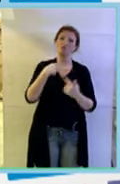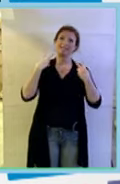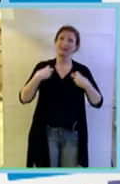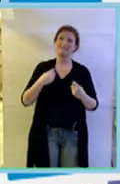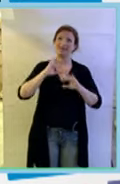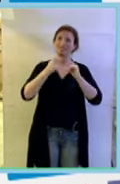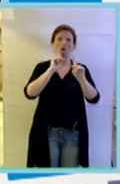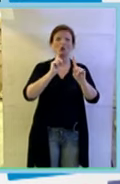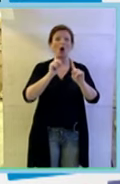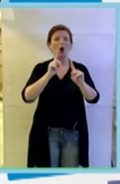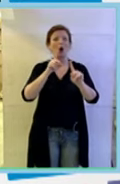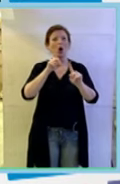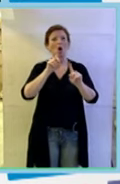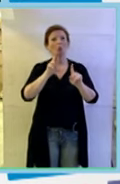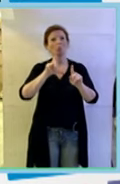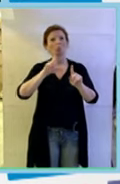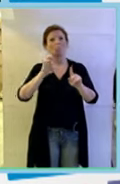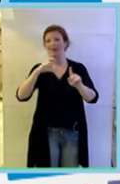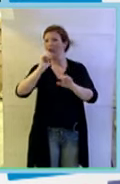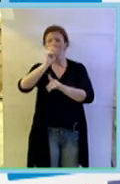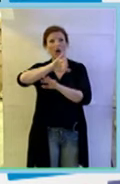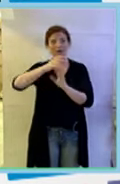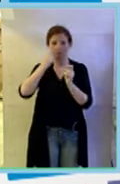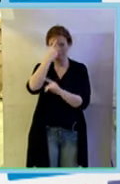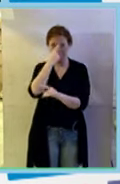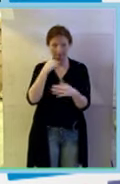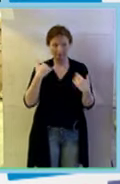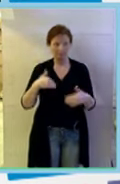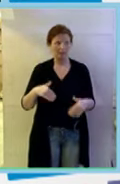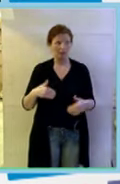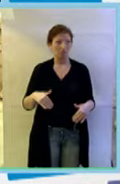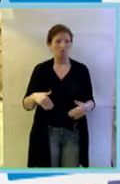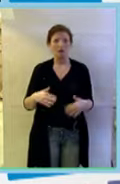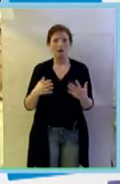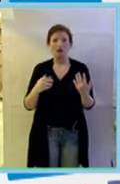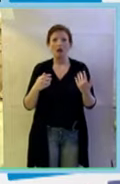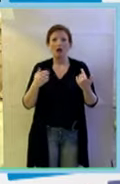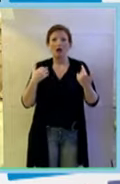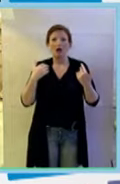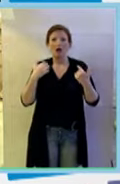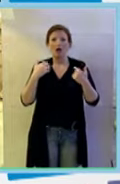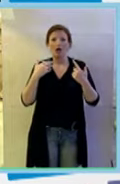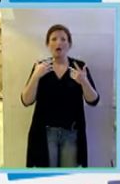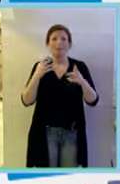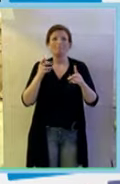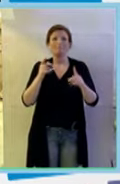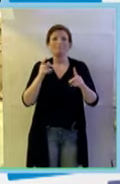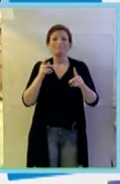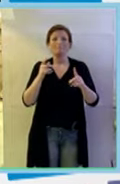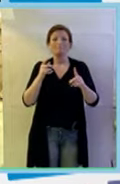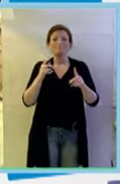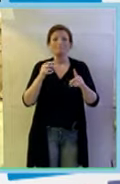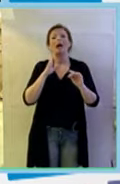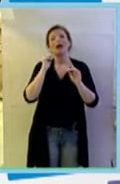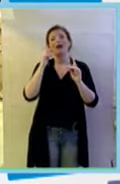quello di Dulbecco adesso sto facendo una figura pensi andremo a ricercare però va bene no dai Andrea